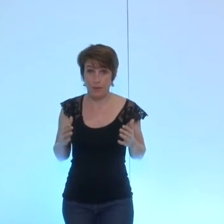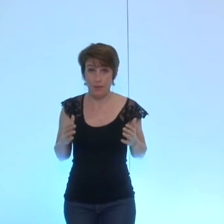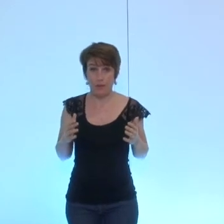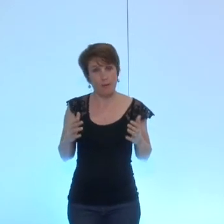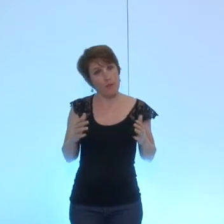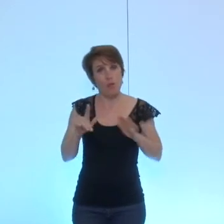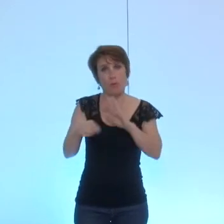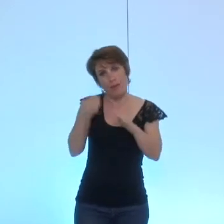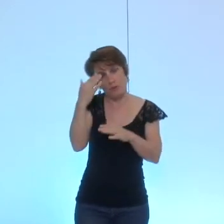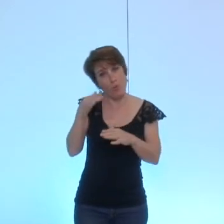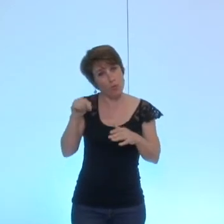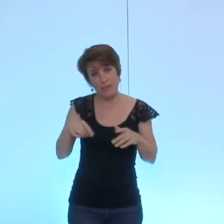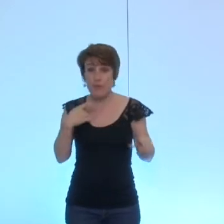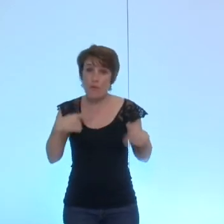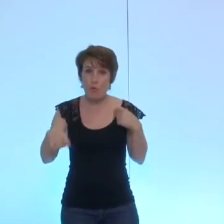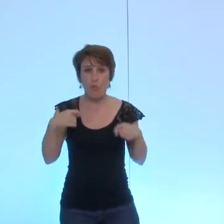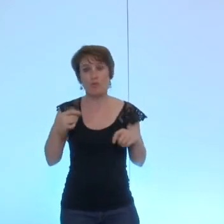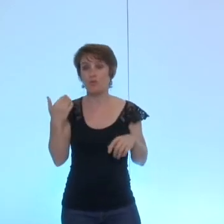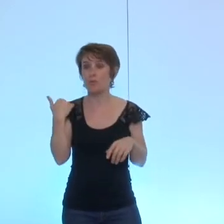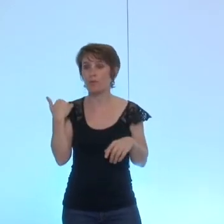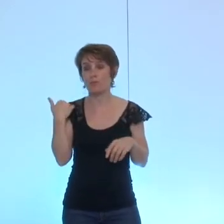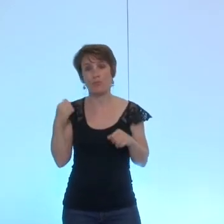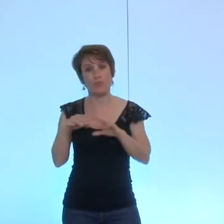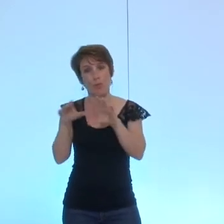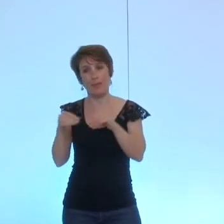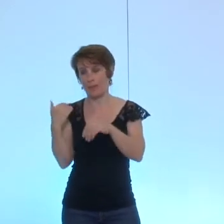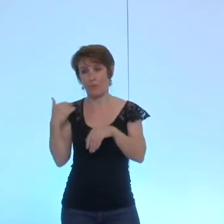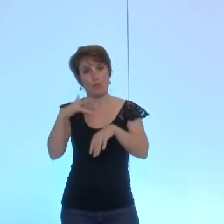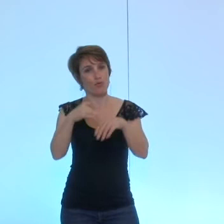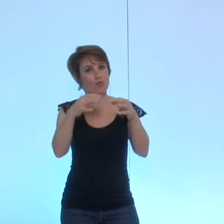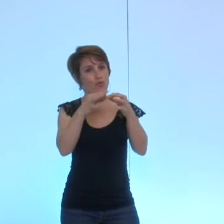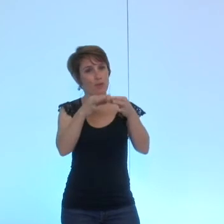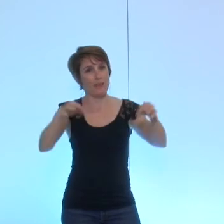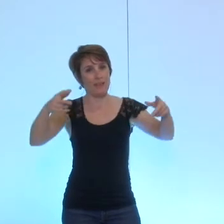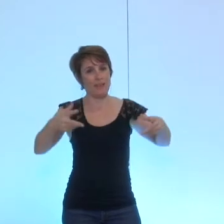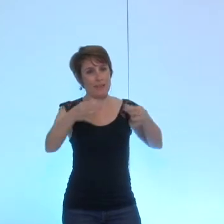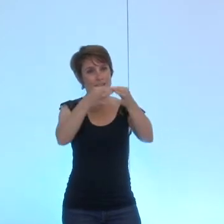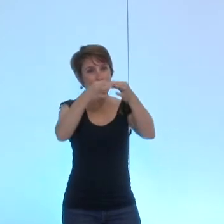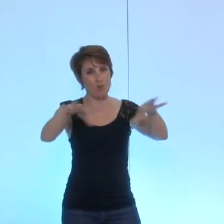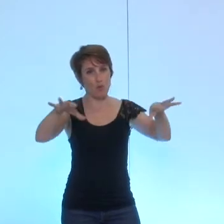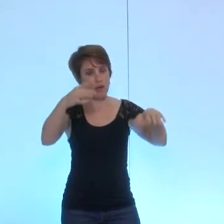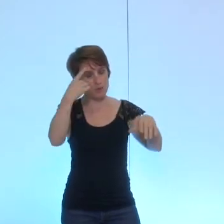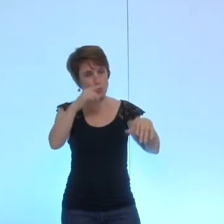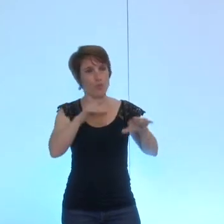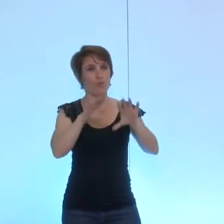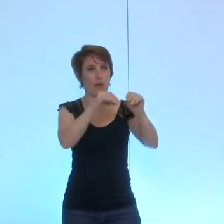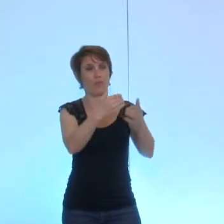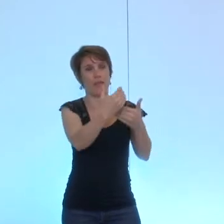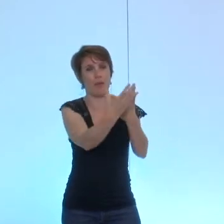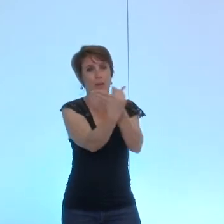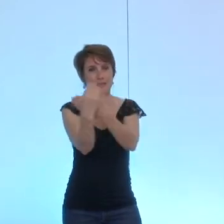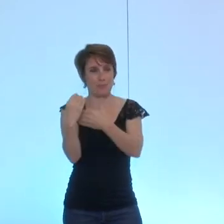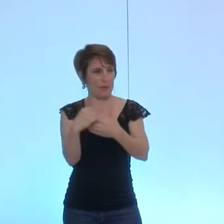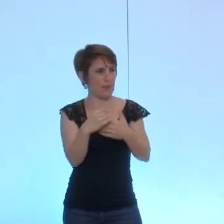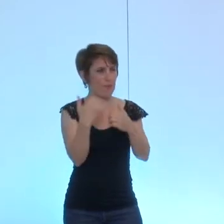des équipes on l'a vu récemment en ayant inauguré d'ailleurs un habitat participatif avec monsieur Fristot il y a de cela quelques